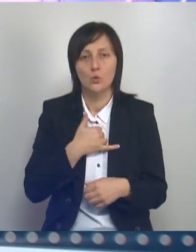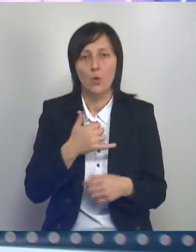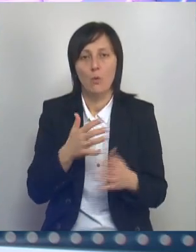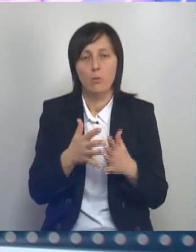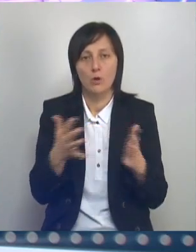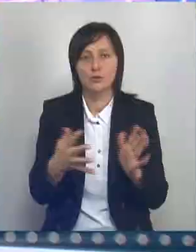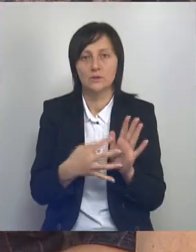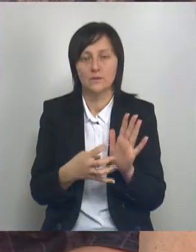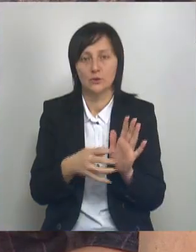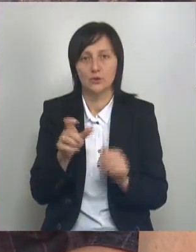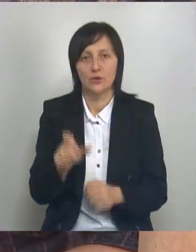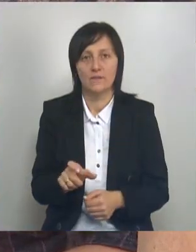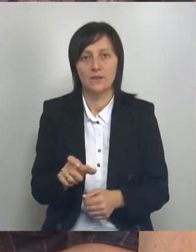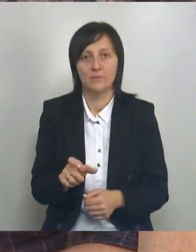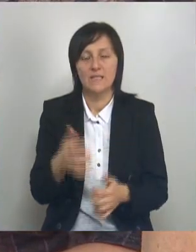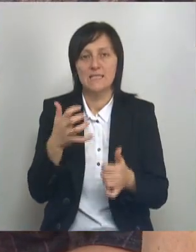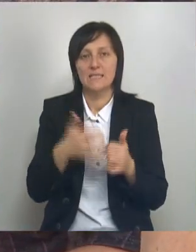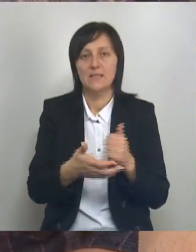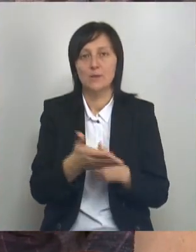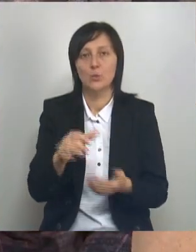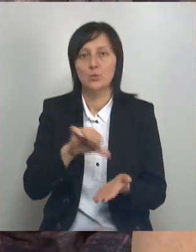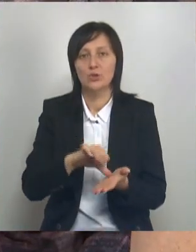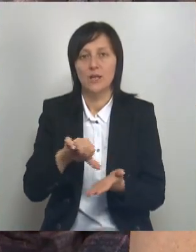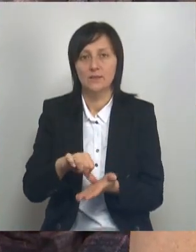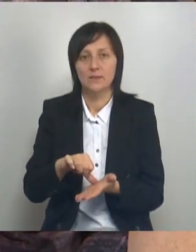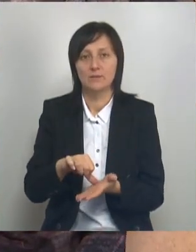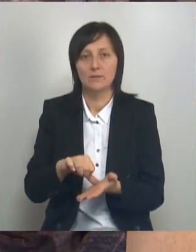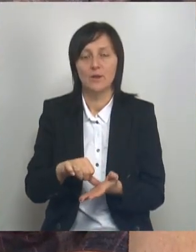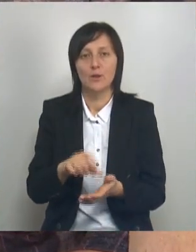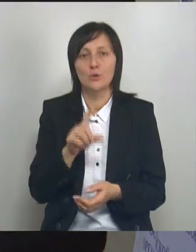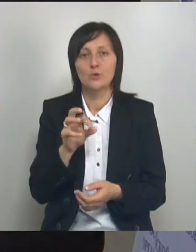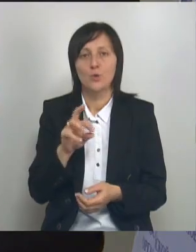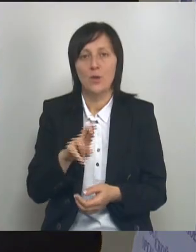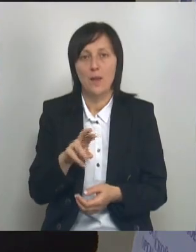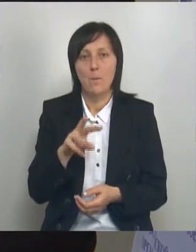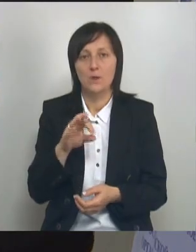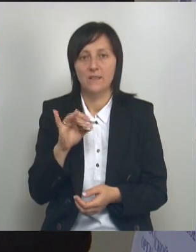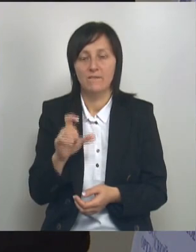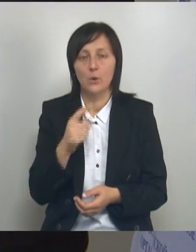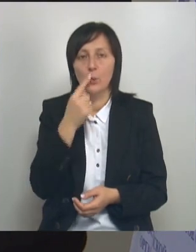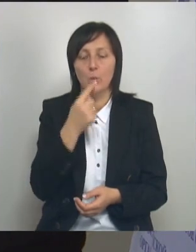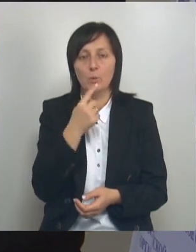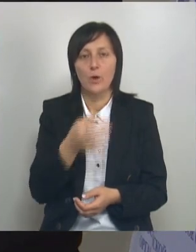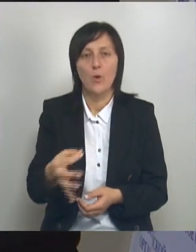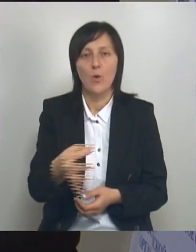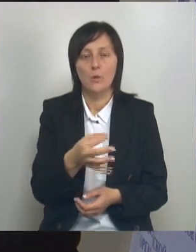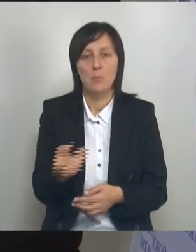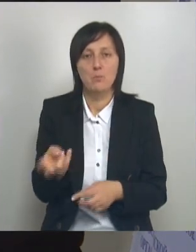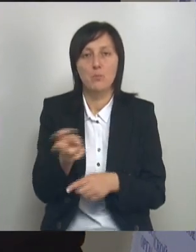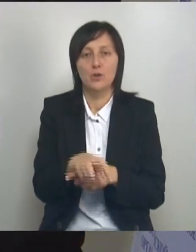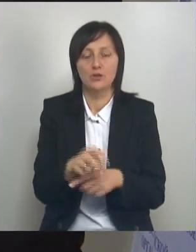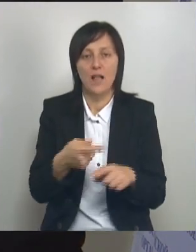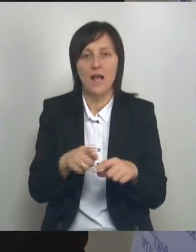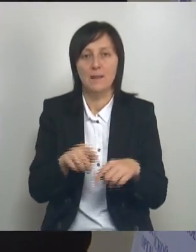девяти сотен человек. Среди участников таких занятий Зоя Московых из Губкинского округа пришла в эту профессию, как и